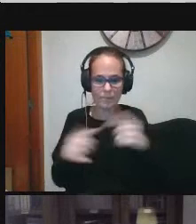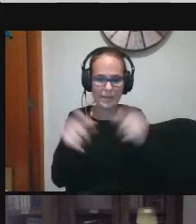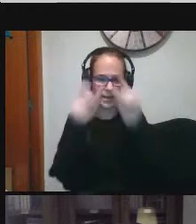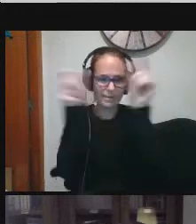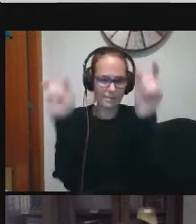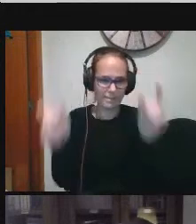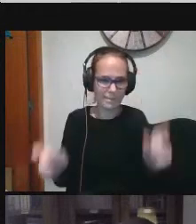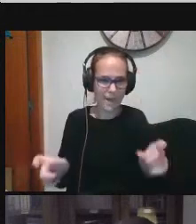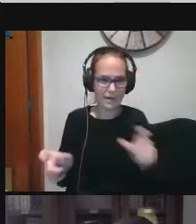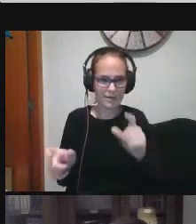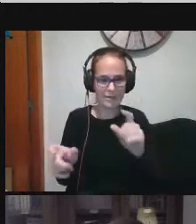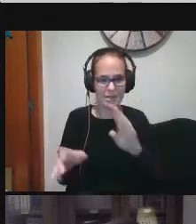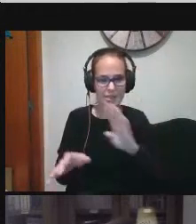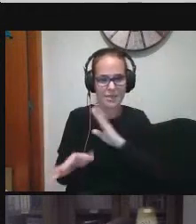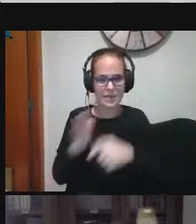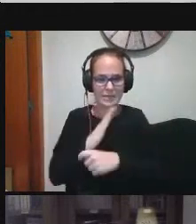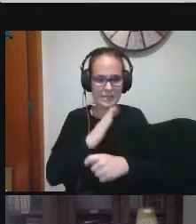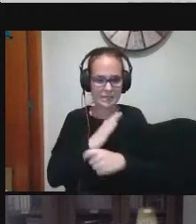digital de centre.